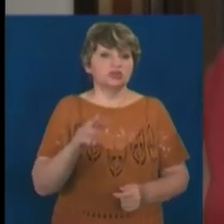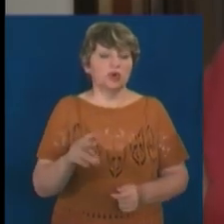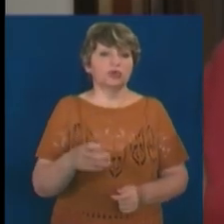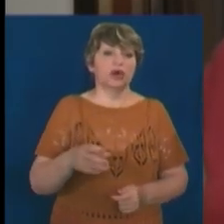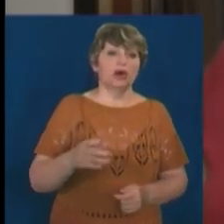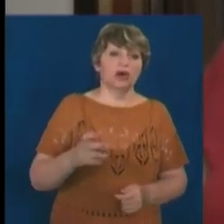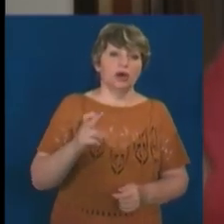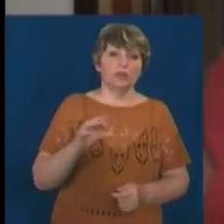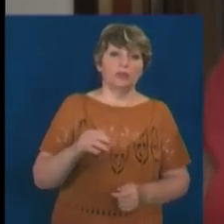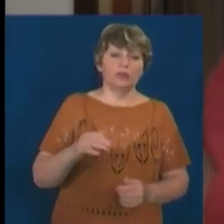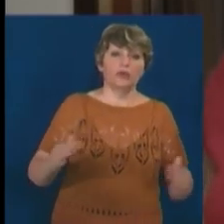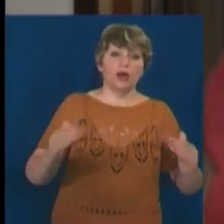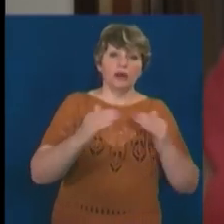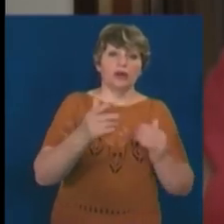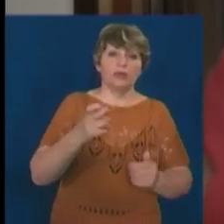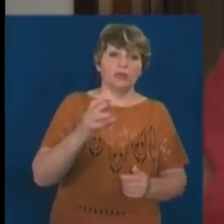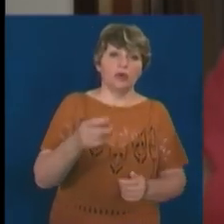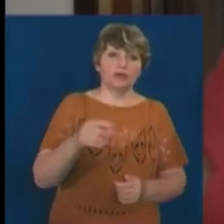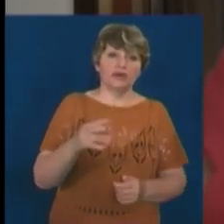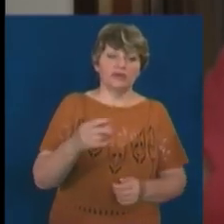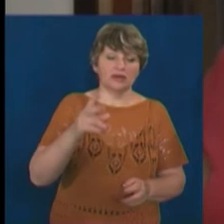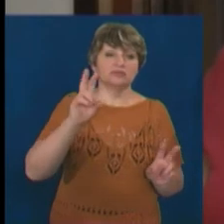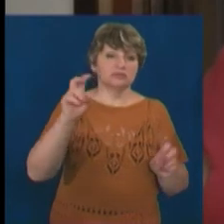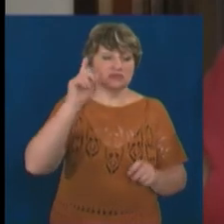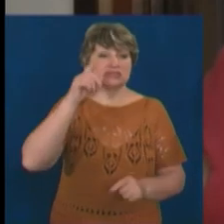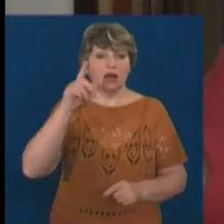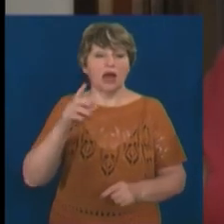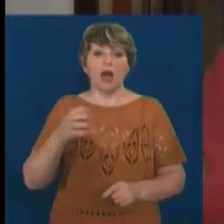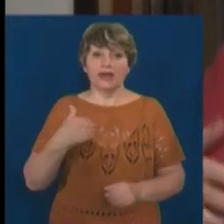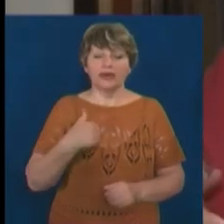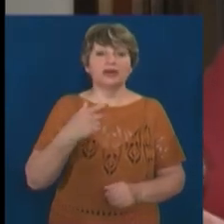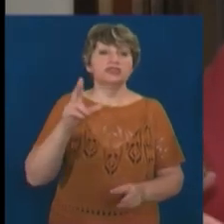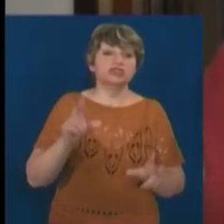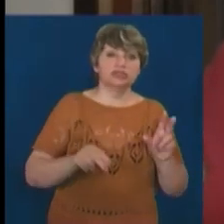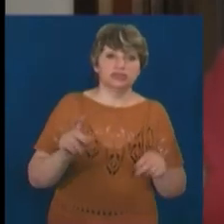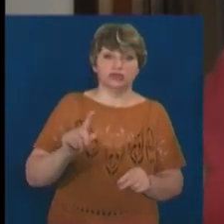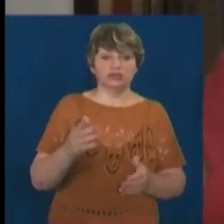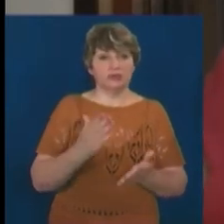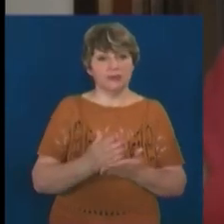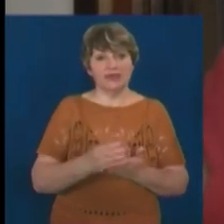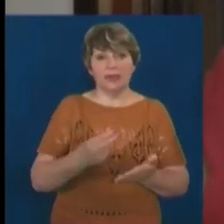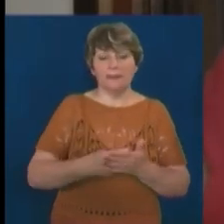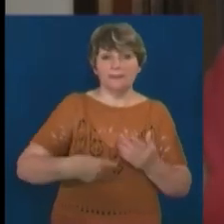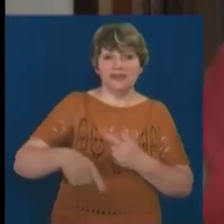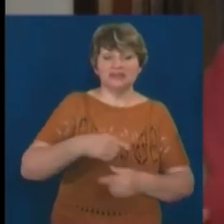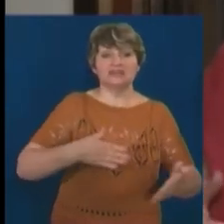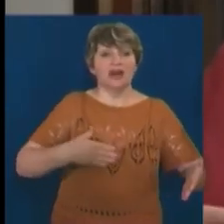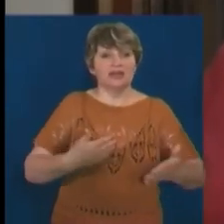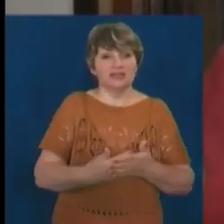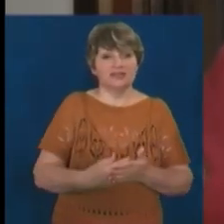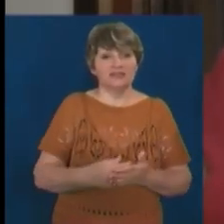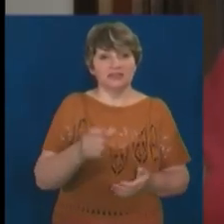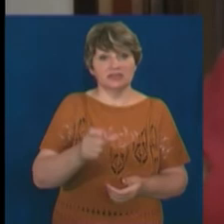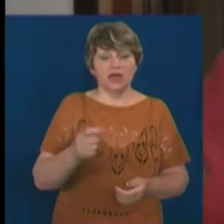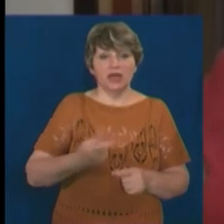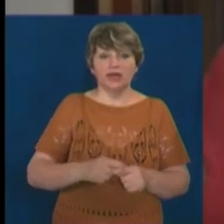асоціацій. Ну і патріатір, мені здається, що це все-таки має бути синергія і бізнесу, і громадської активності. Це для мене